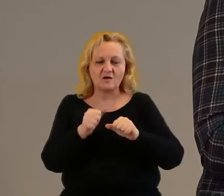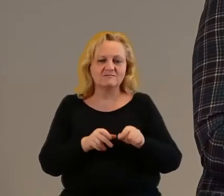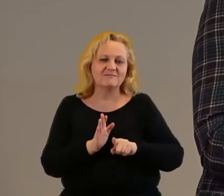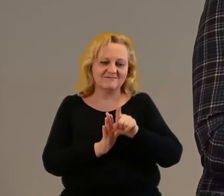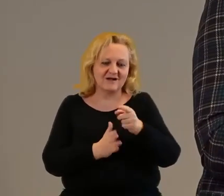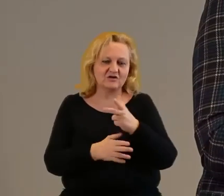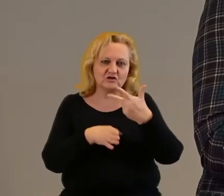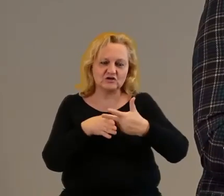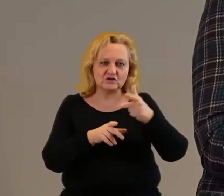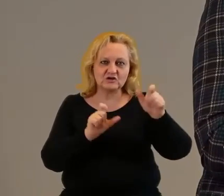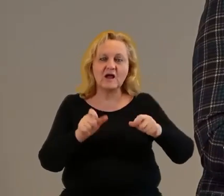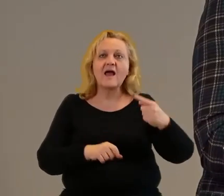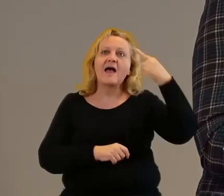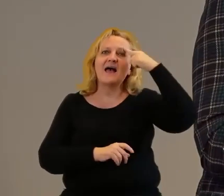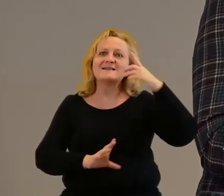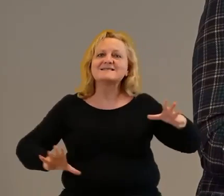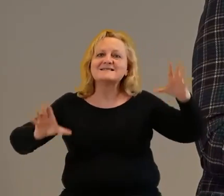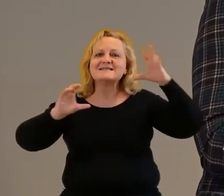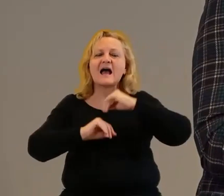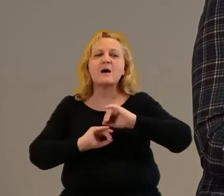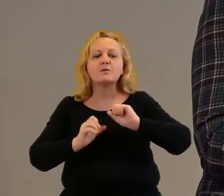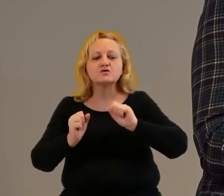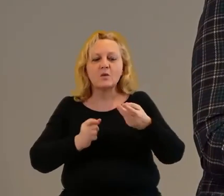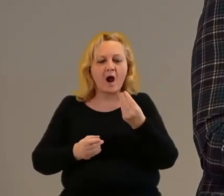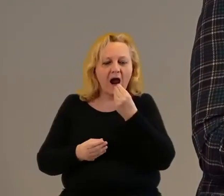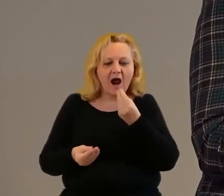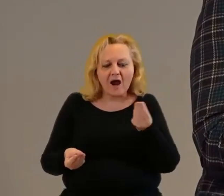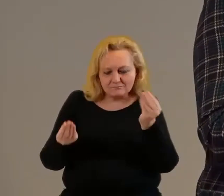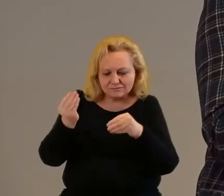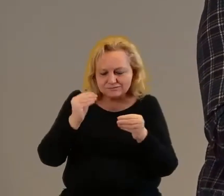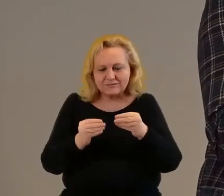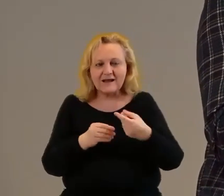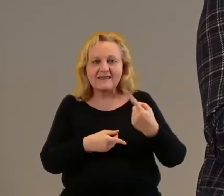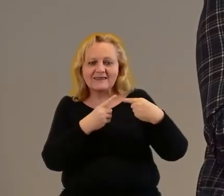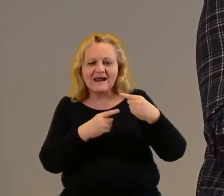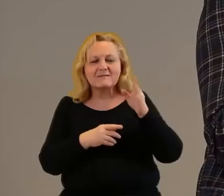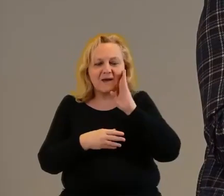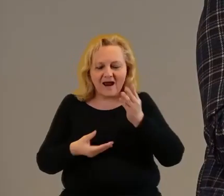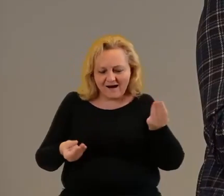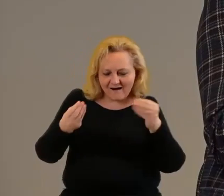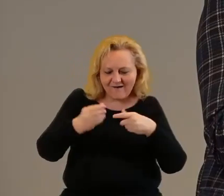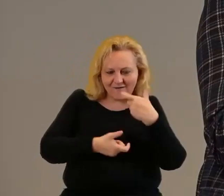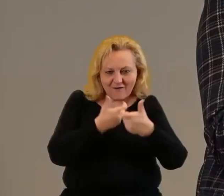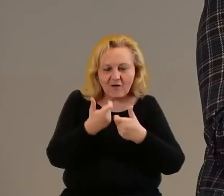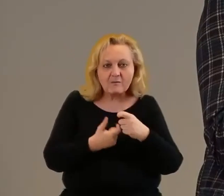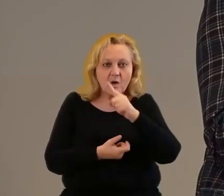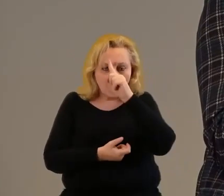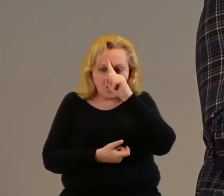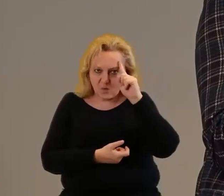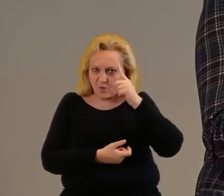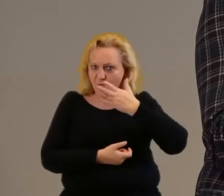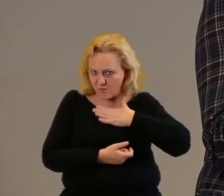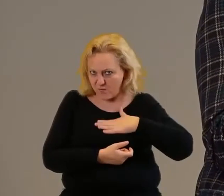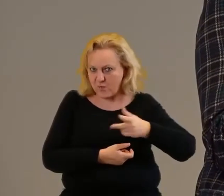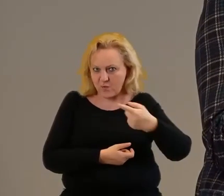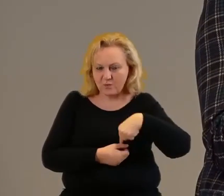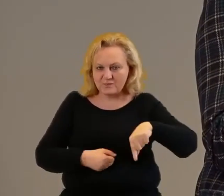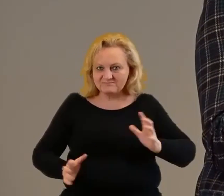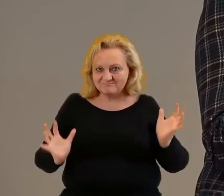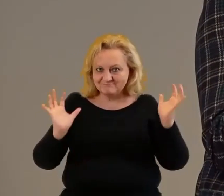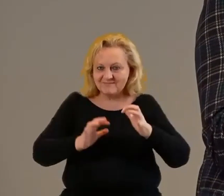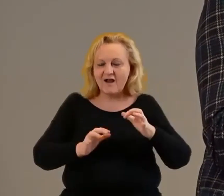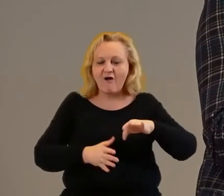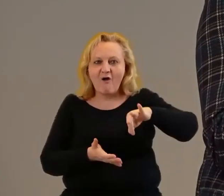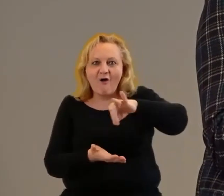Odtwarzaliśmy zapomniane przepisy, przygotowywaliśmy tradycyjne potrawy. Ludzie lubią się gromadzić w miejscach, gdzie się